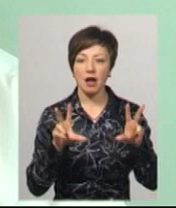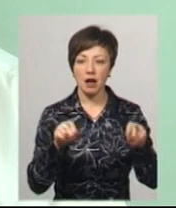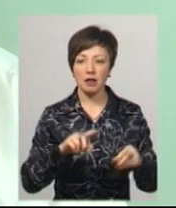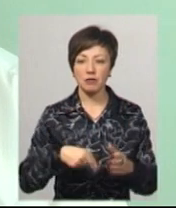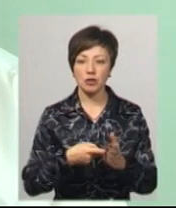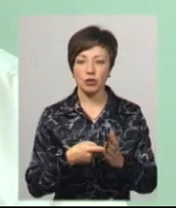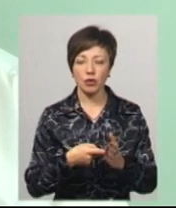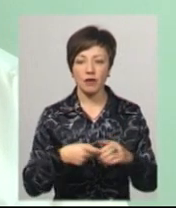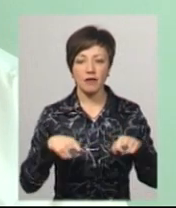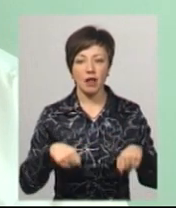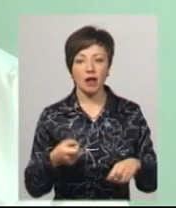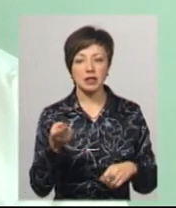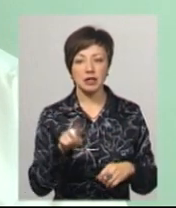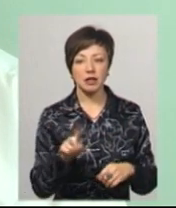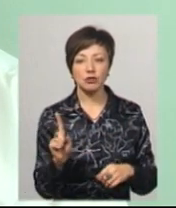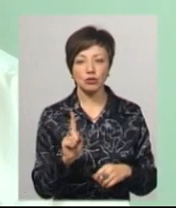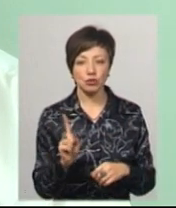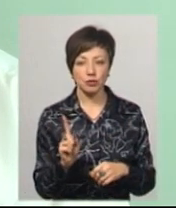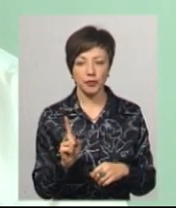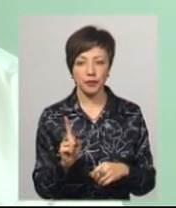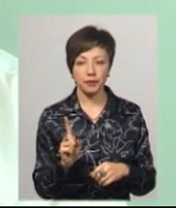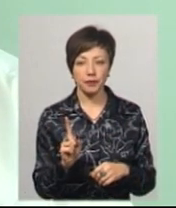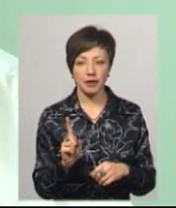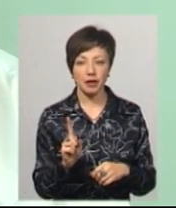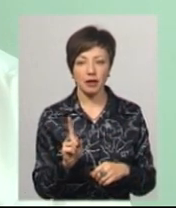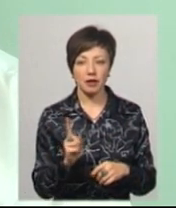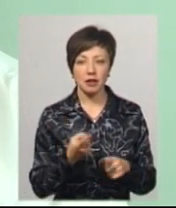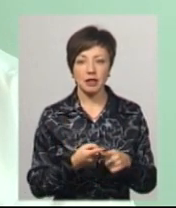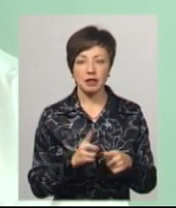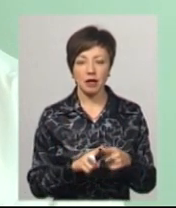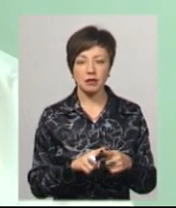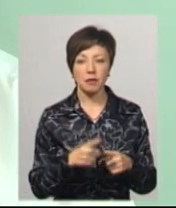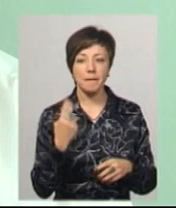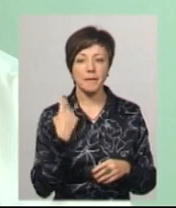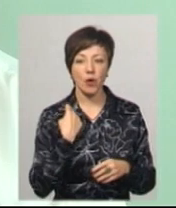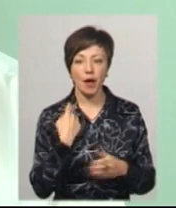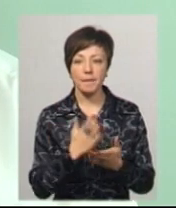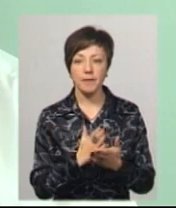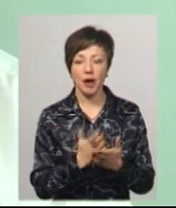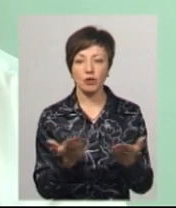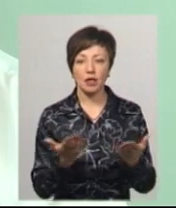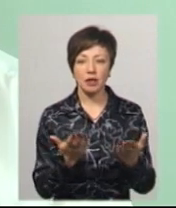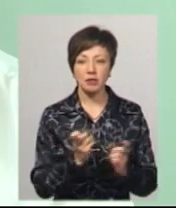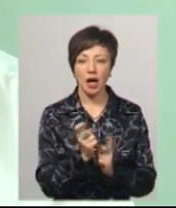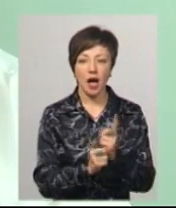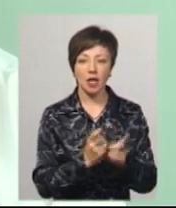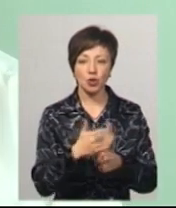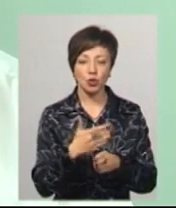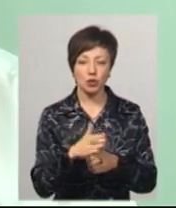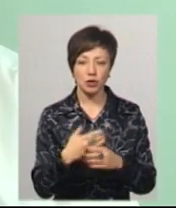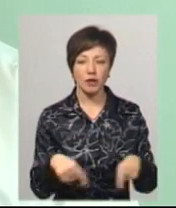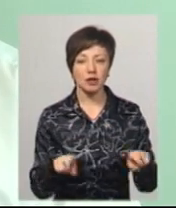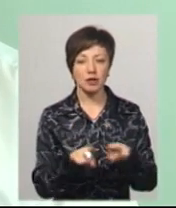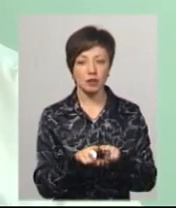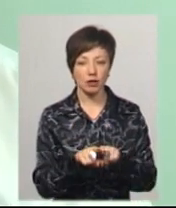міської влади на те, що вони дані борги мають якимось чином реструктуризувати, а також